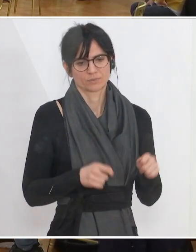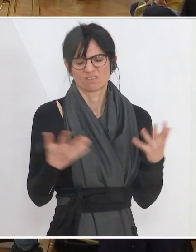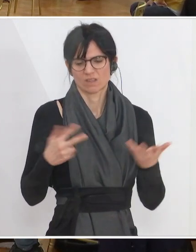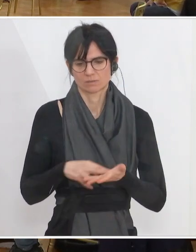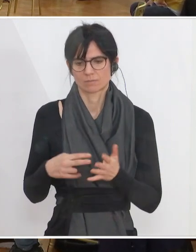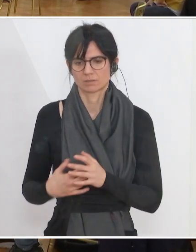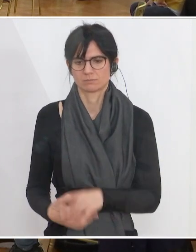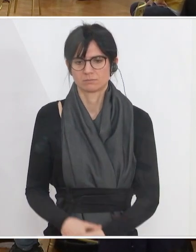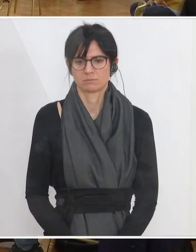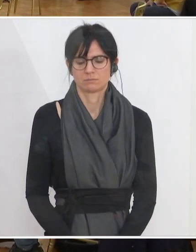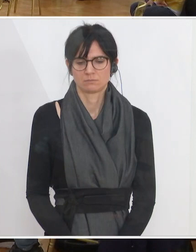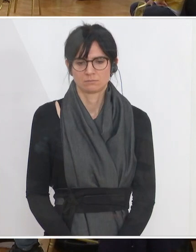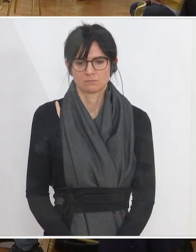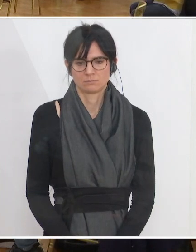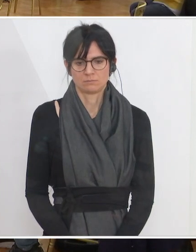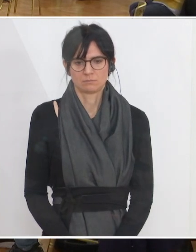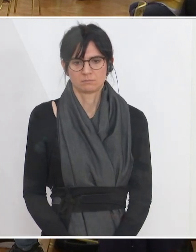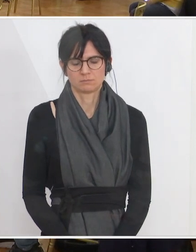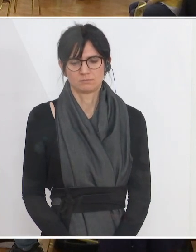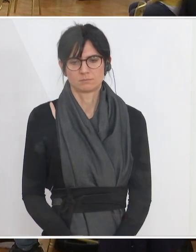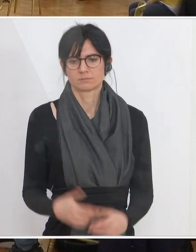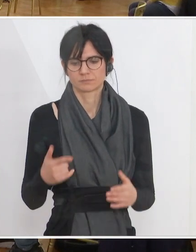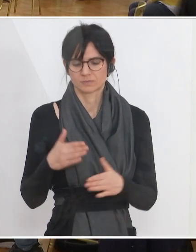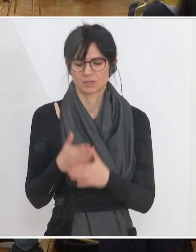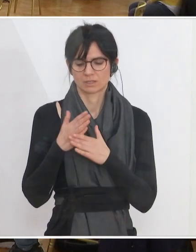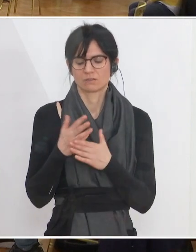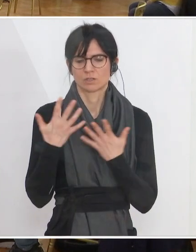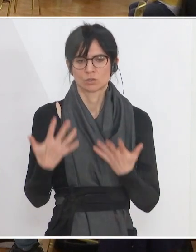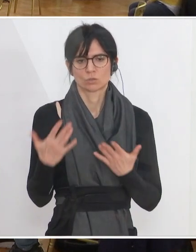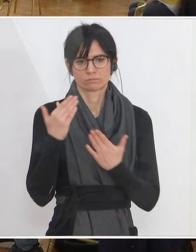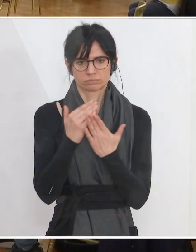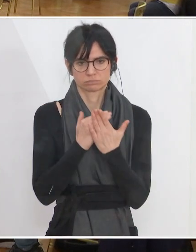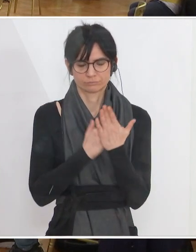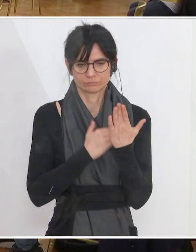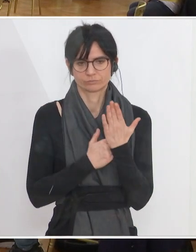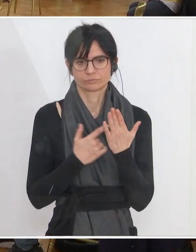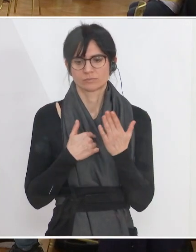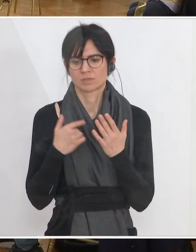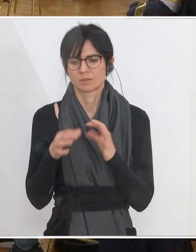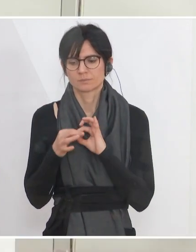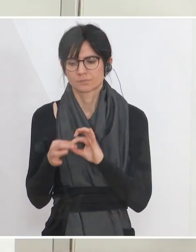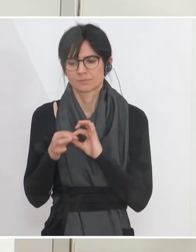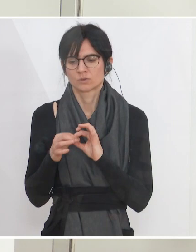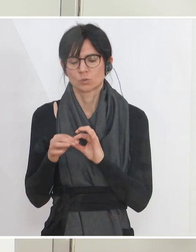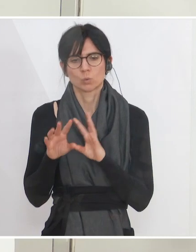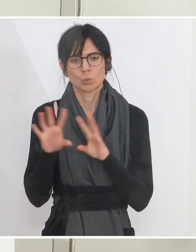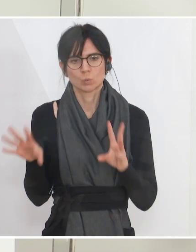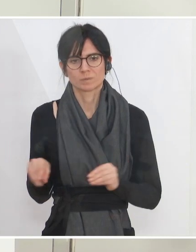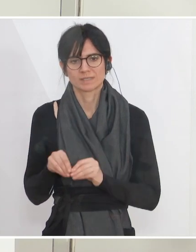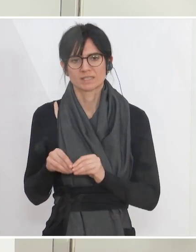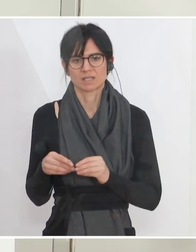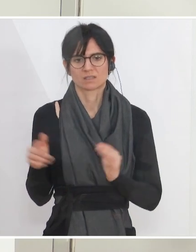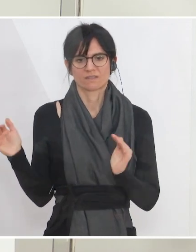Planung? Nun, wir haben die Hilfen ja so aufgesetzt, dass entsprechend dem Umsatzrückgang auch kompensiert wird.